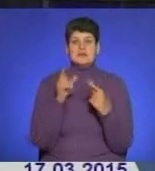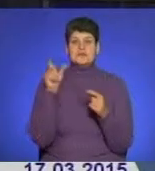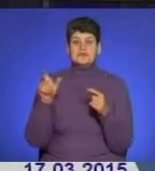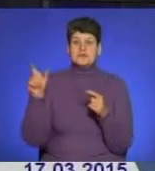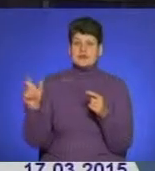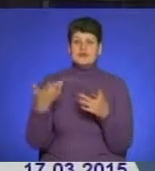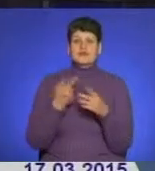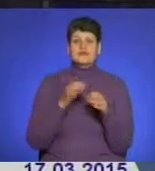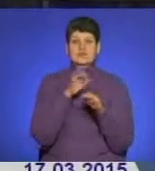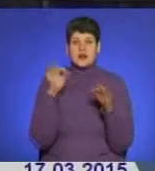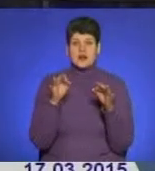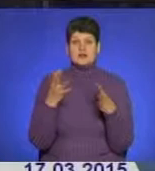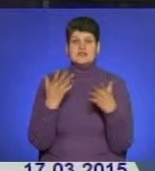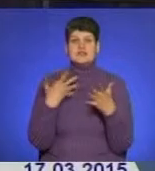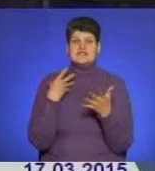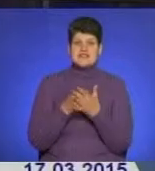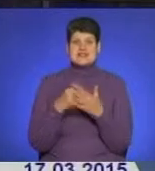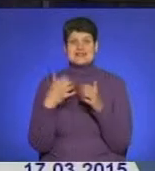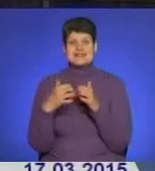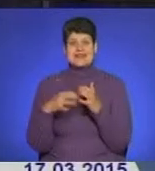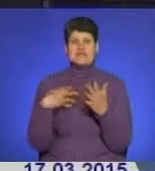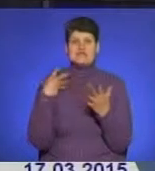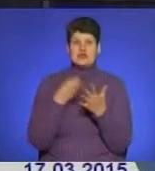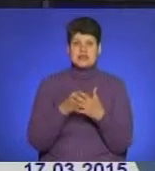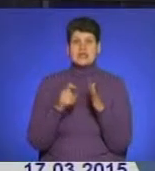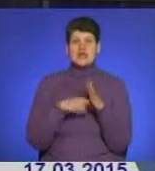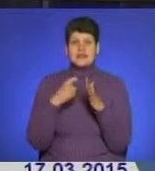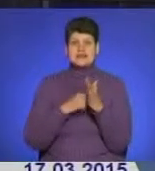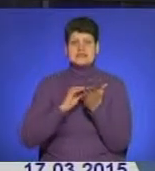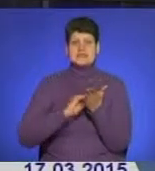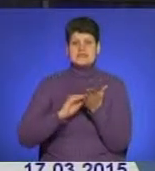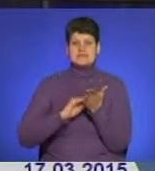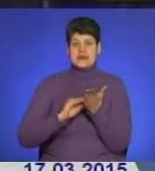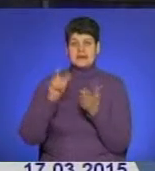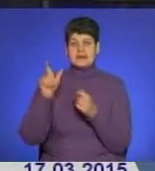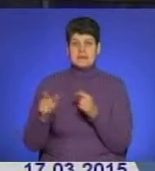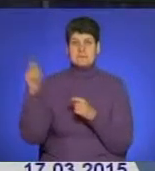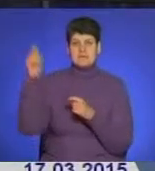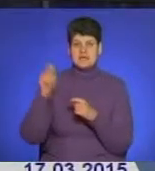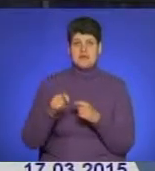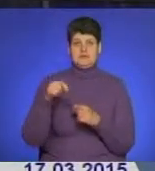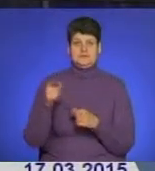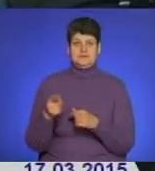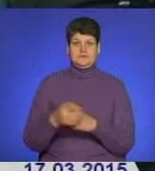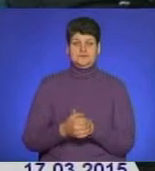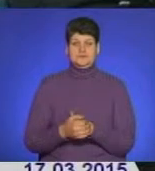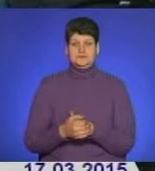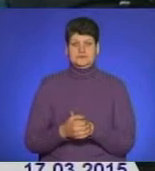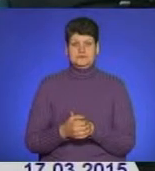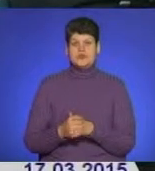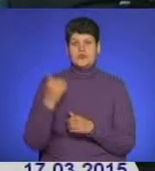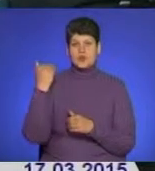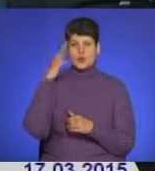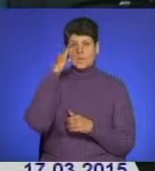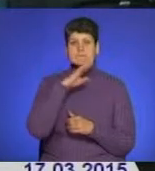молоді в рамках проєкту «Свій серед своїх» донецький письменник приїхав в одну з книгарень обласного центру. Його